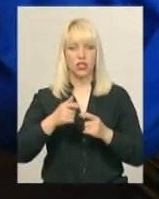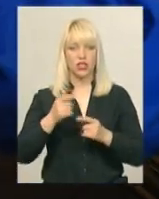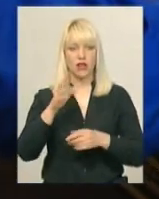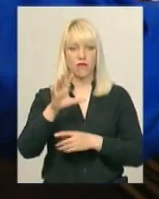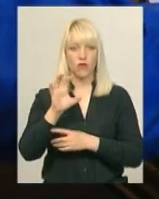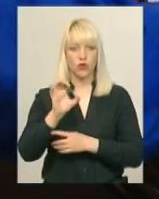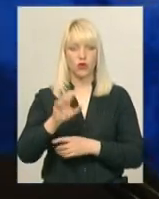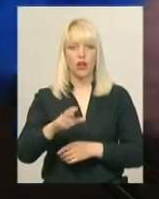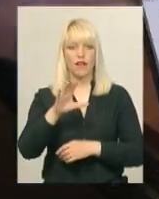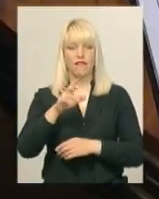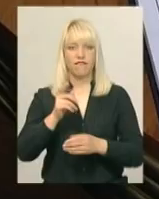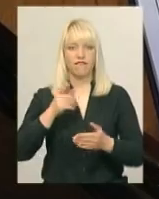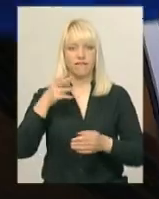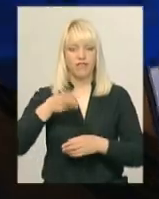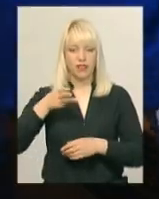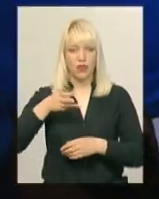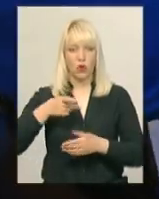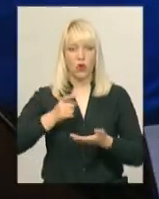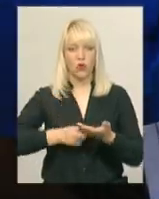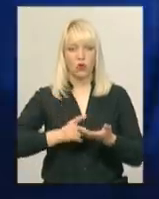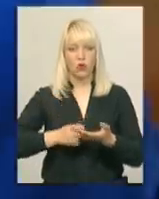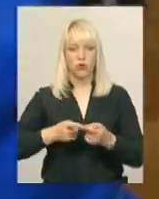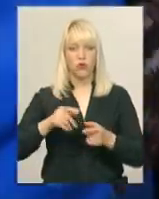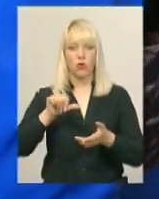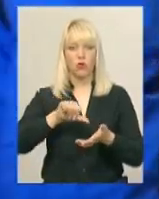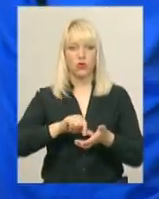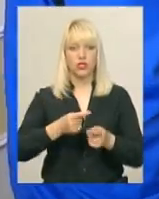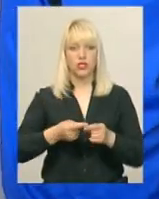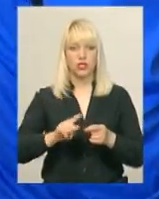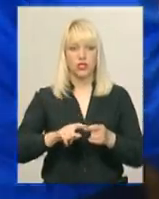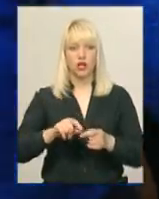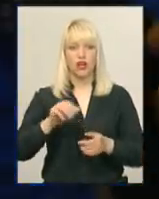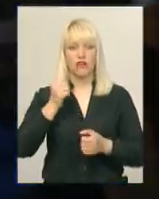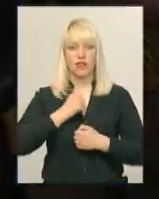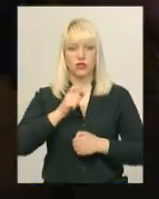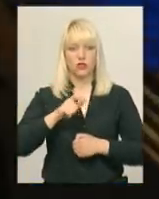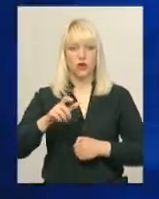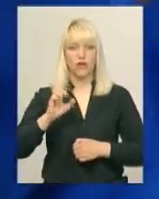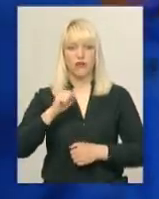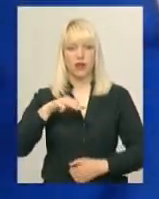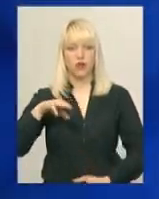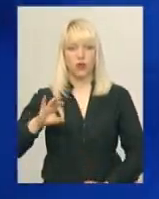відеодокази і свідчення очевидців про участь цих військових в антитерористичній операції.